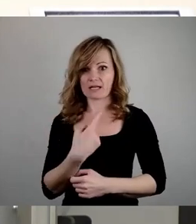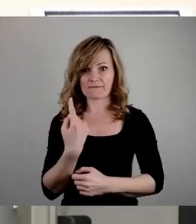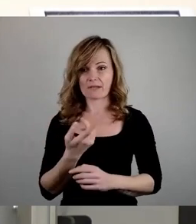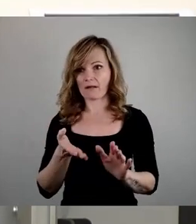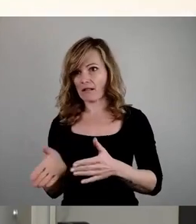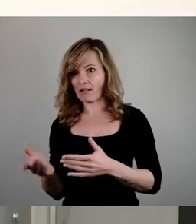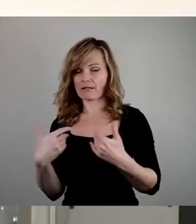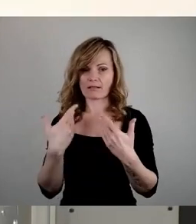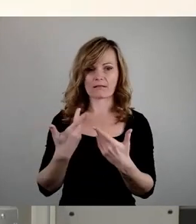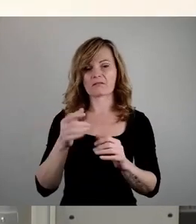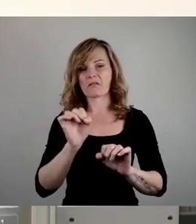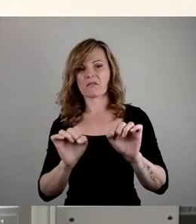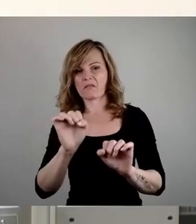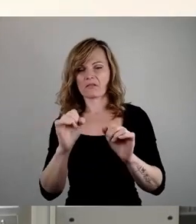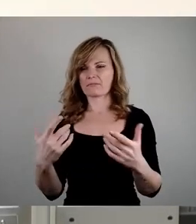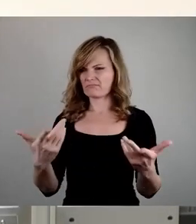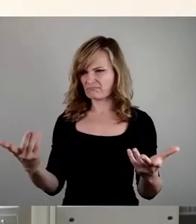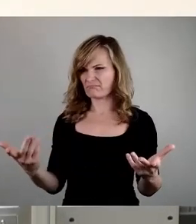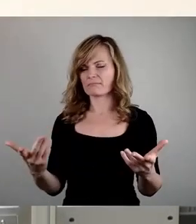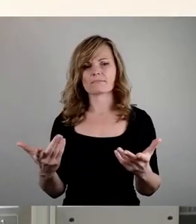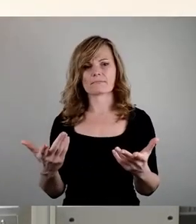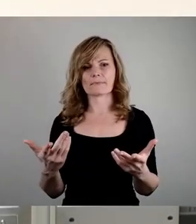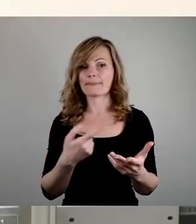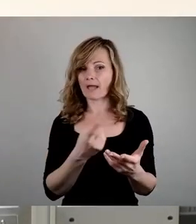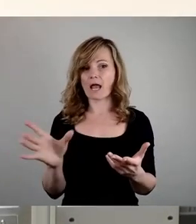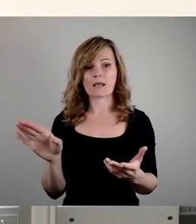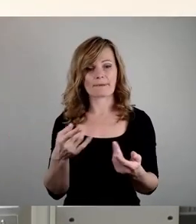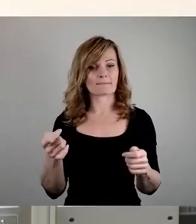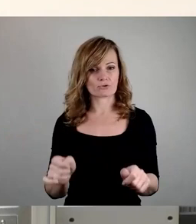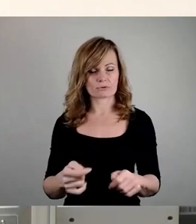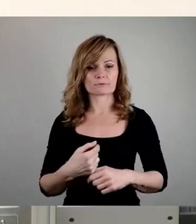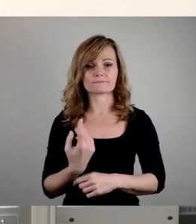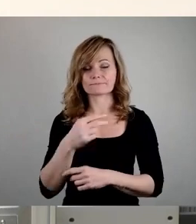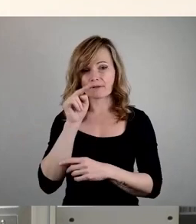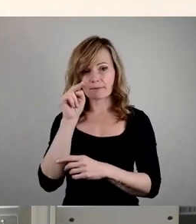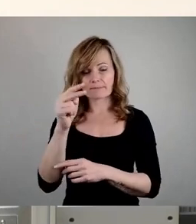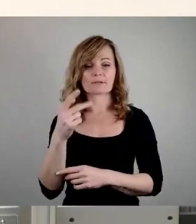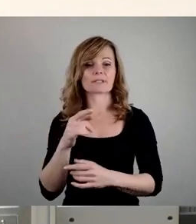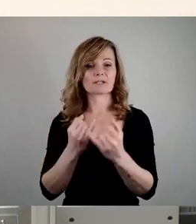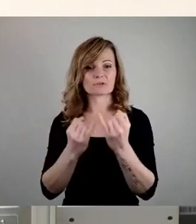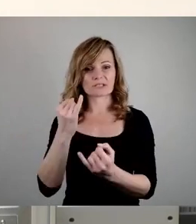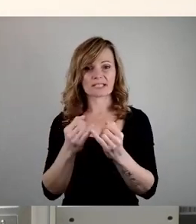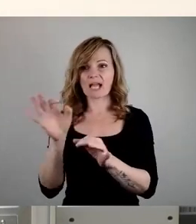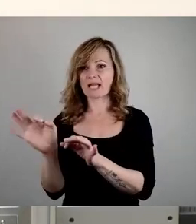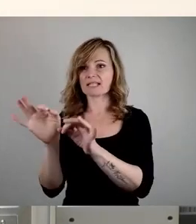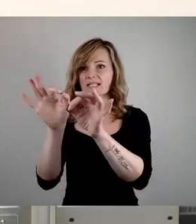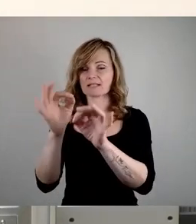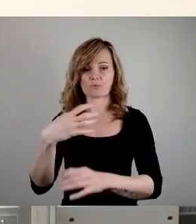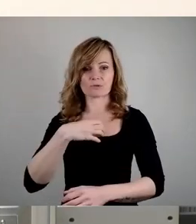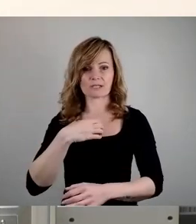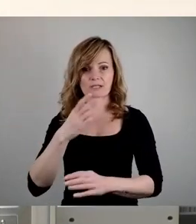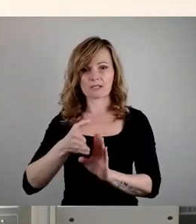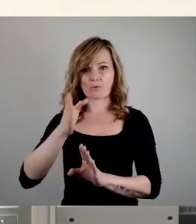folgender Beschlusspunkt mitbeschlossen. Mit Blick auf die geplante Industrieansiedlung in Dresden und Norden und damit einhergehenden Zuzug von